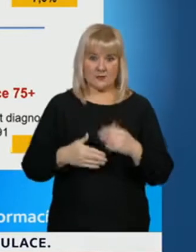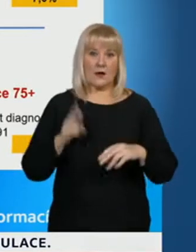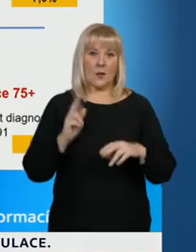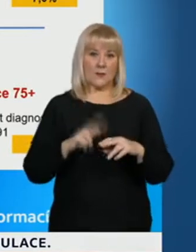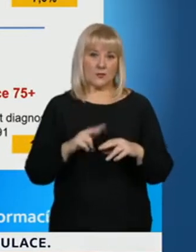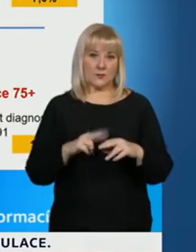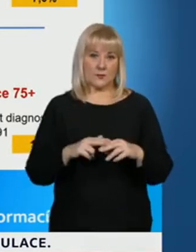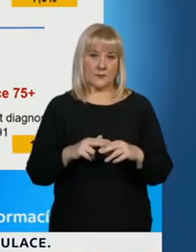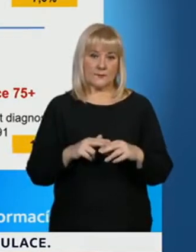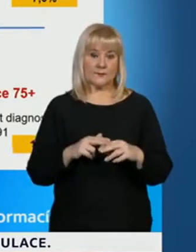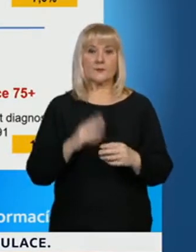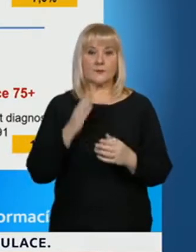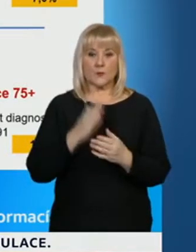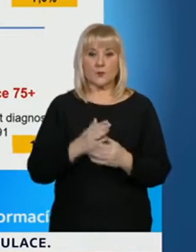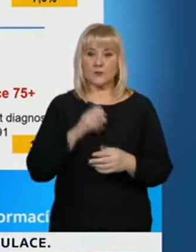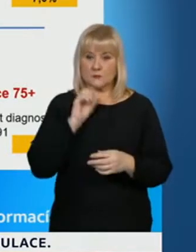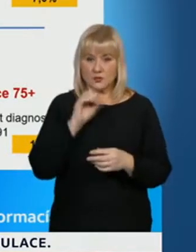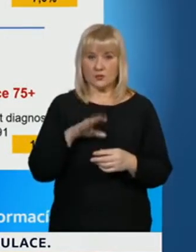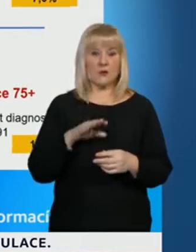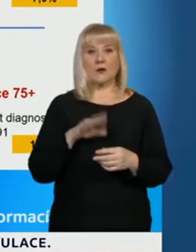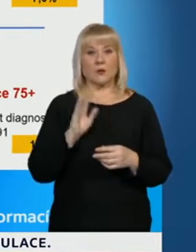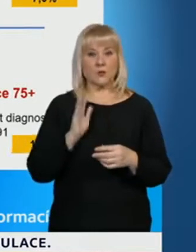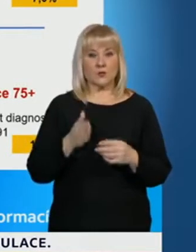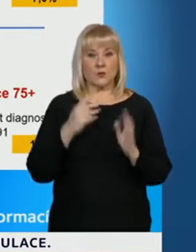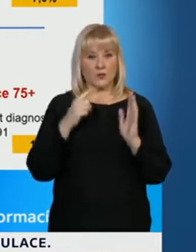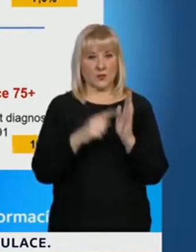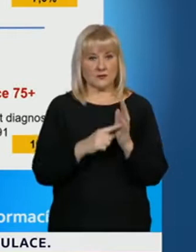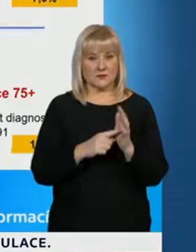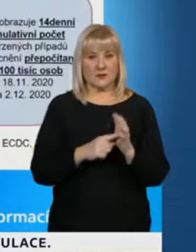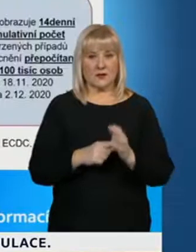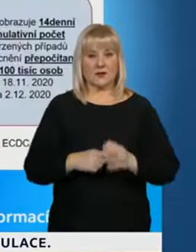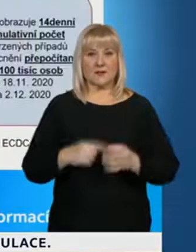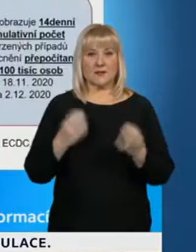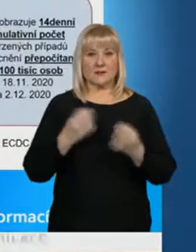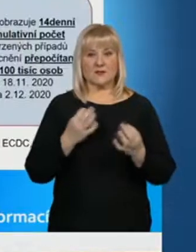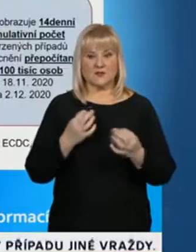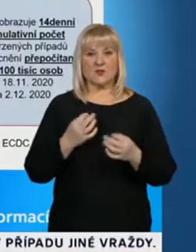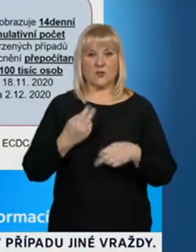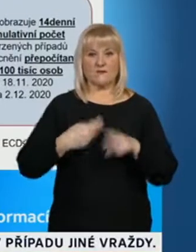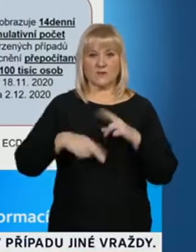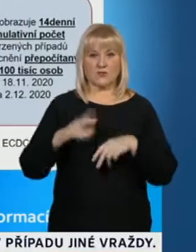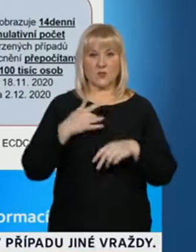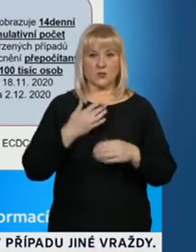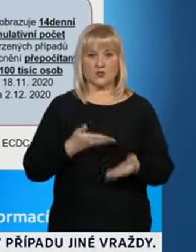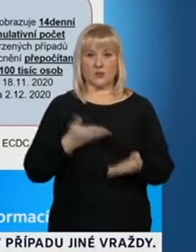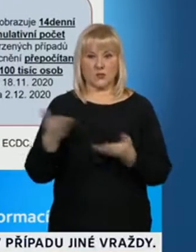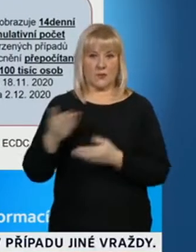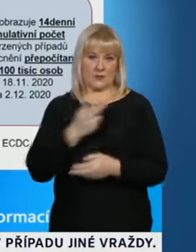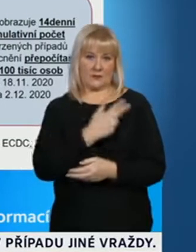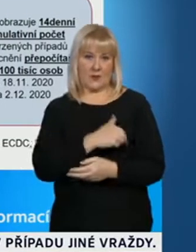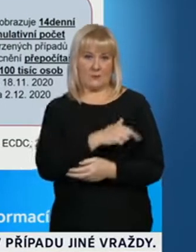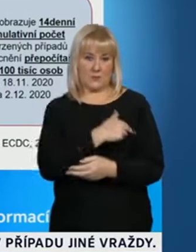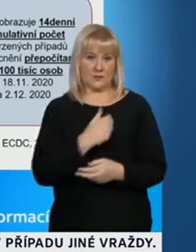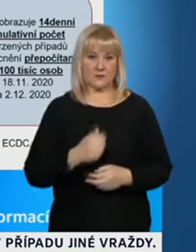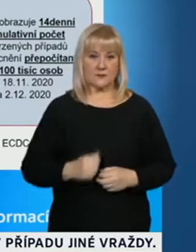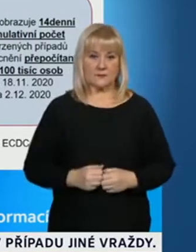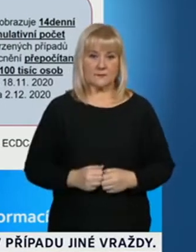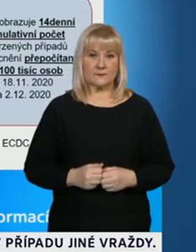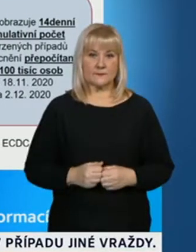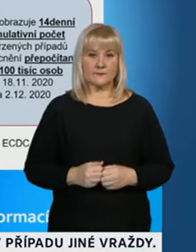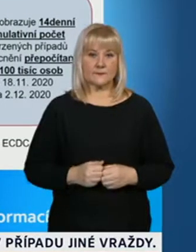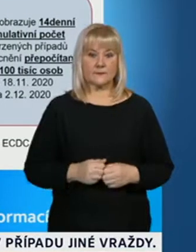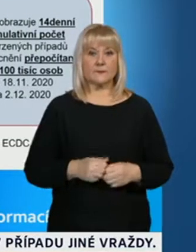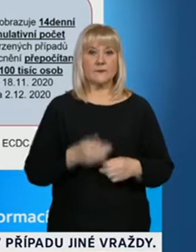samozřejmě, jak jsem už říkal, generovat nějaké příjmy do nemocnic. Ten pokles v České republice během toho